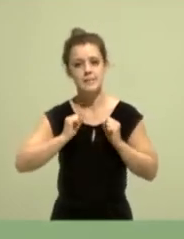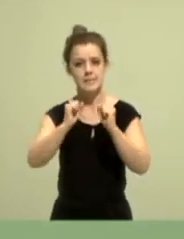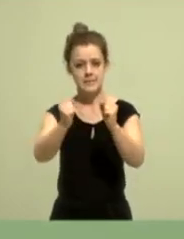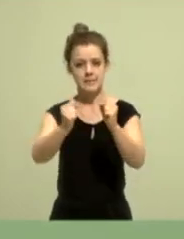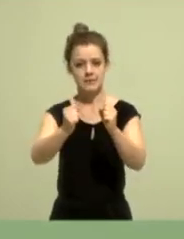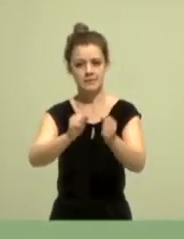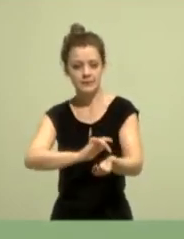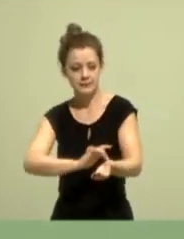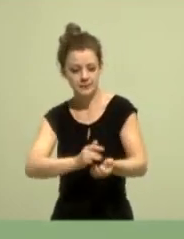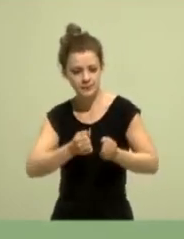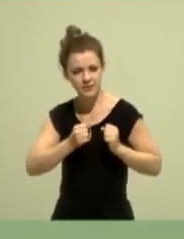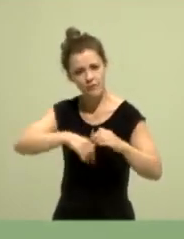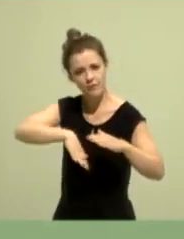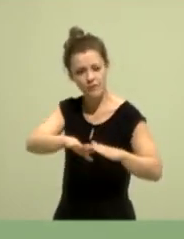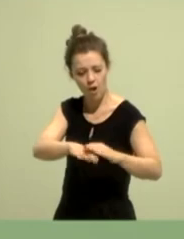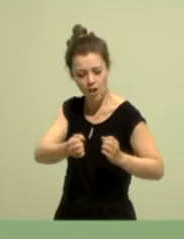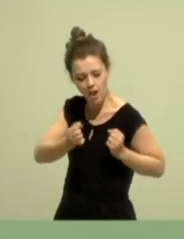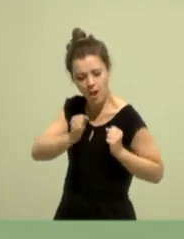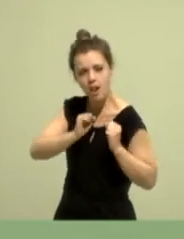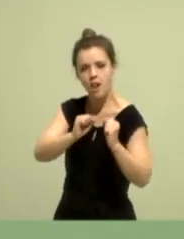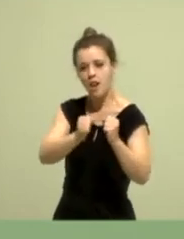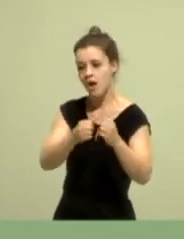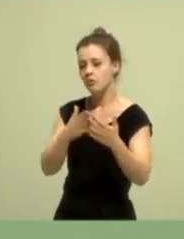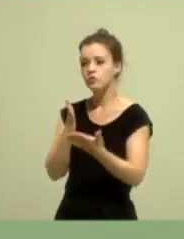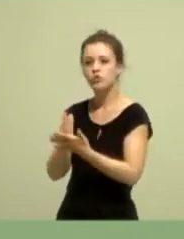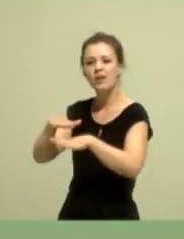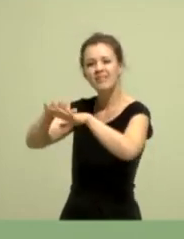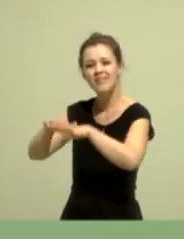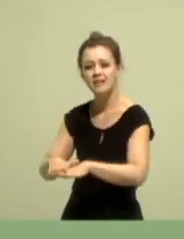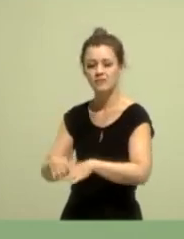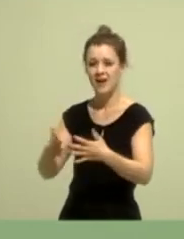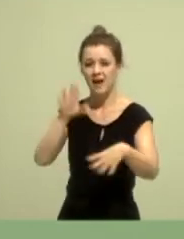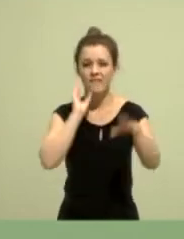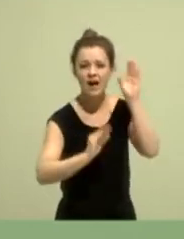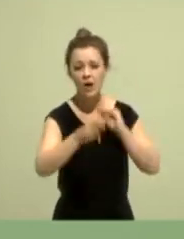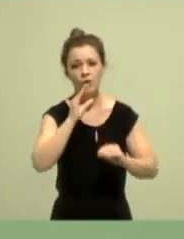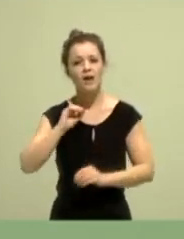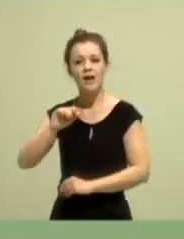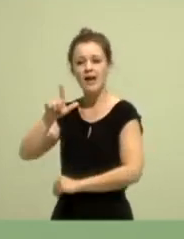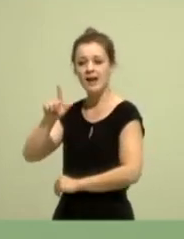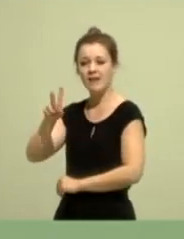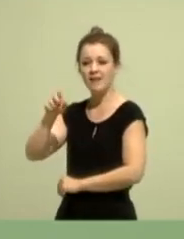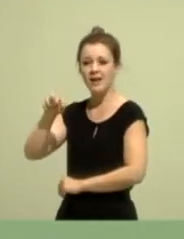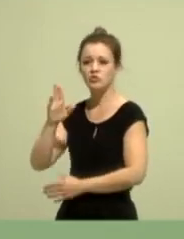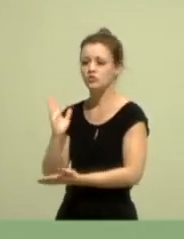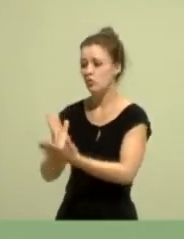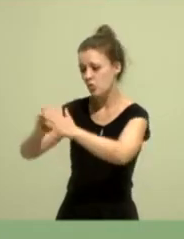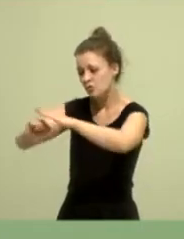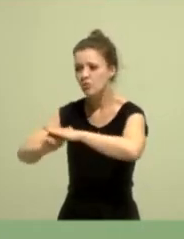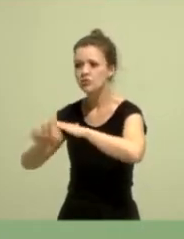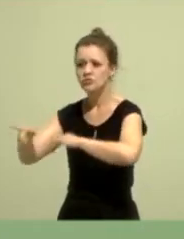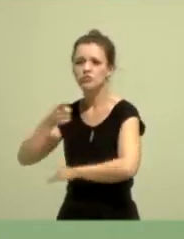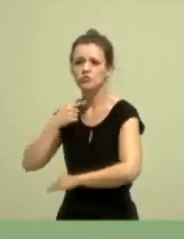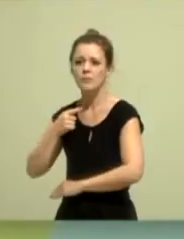und meine Erfahrung. Der LFR unterstützt mich mit seinem Votum und ich würde mich so über eure Unterstützung freuen. Vielen Dank.